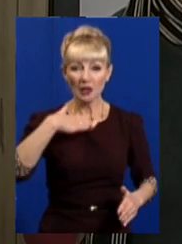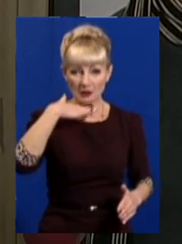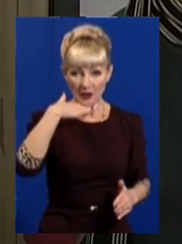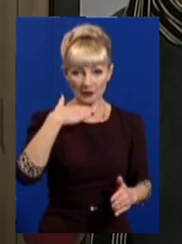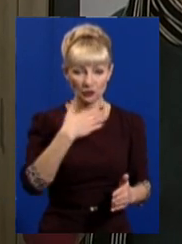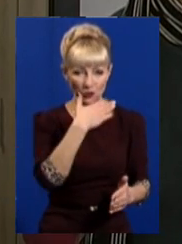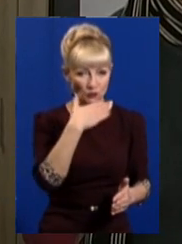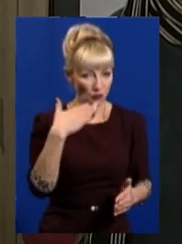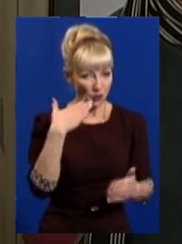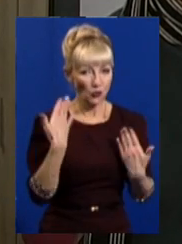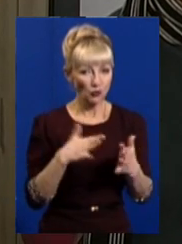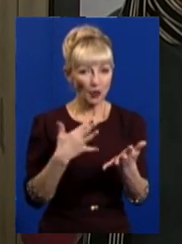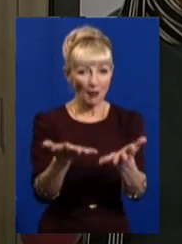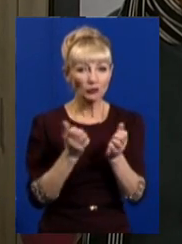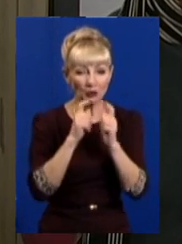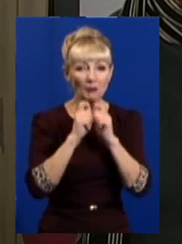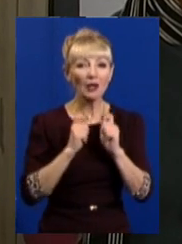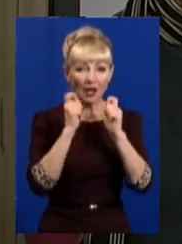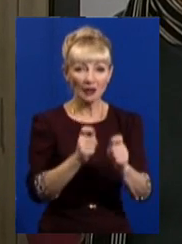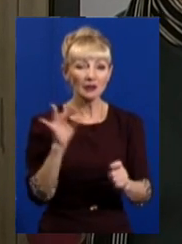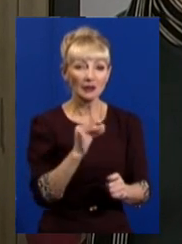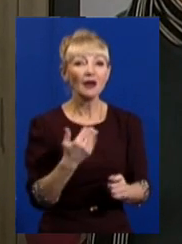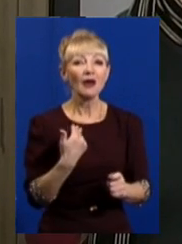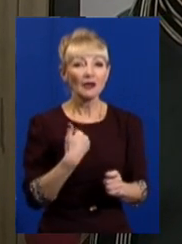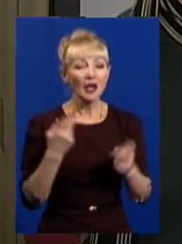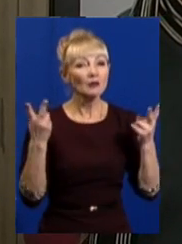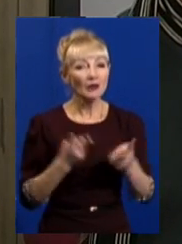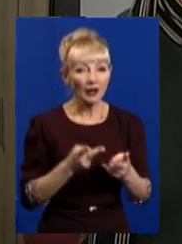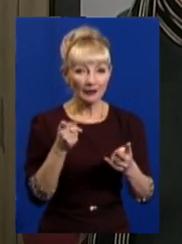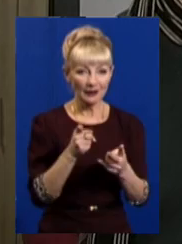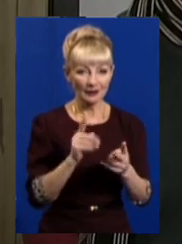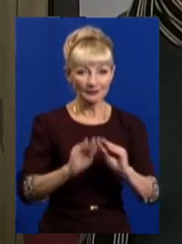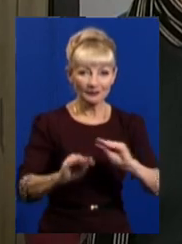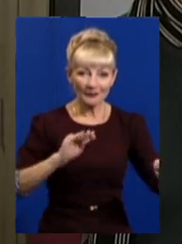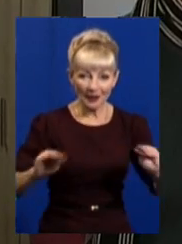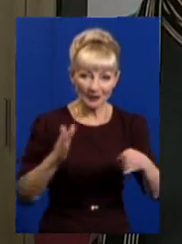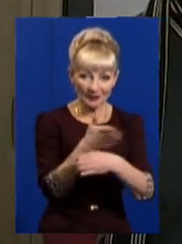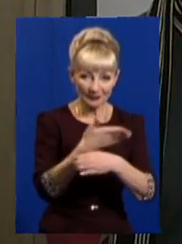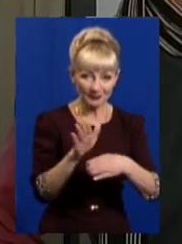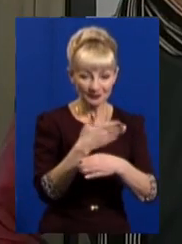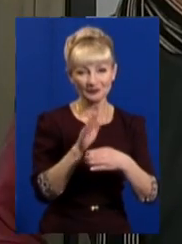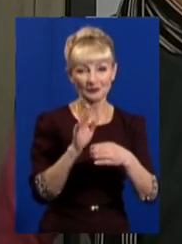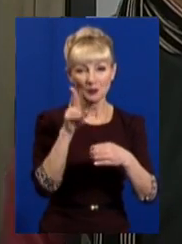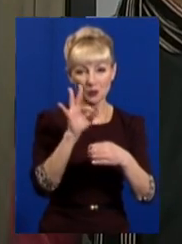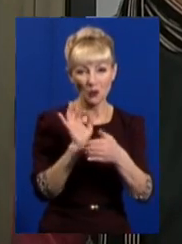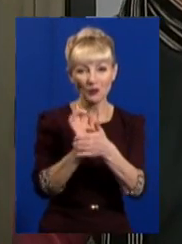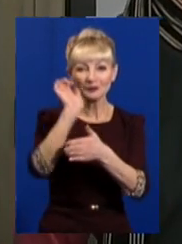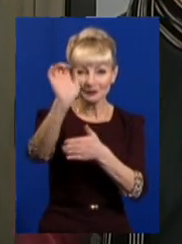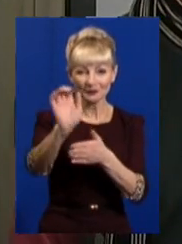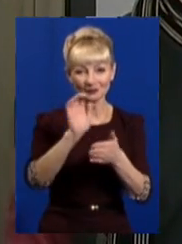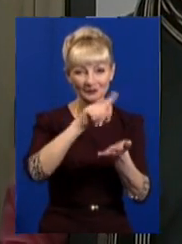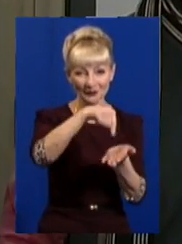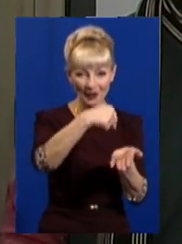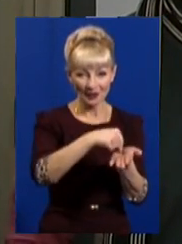багато прийшло подарунків, і нам потрібно їх розложити по населеним пунктам. Будуть в кожного